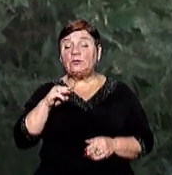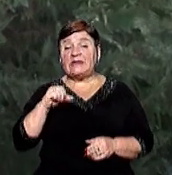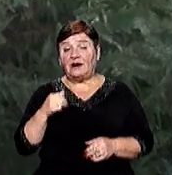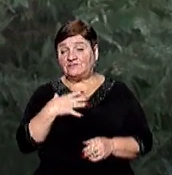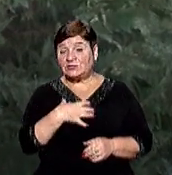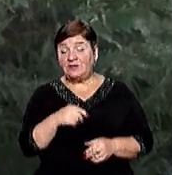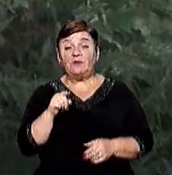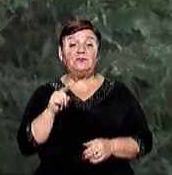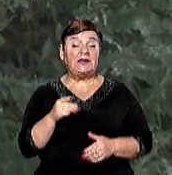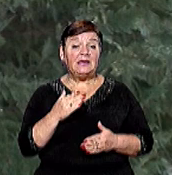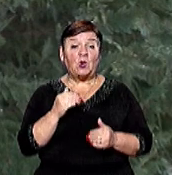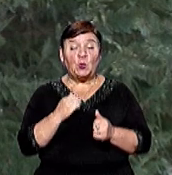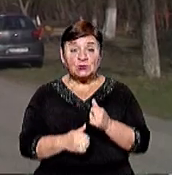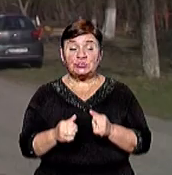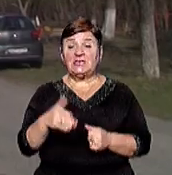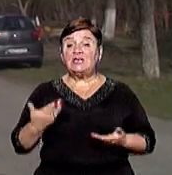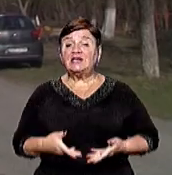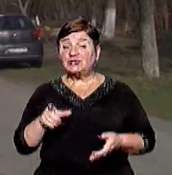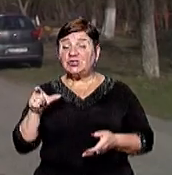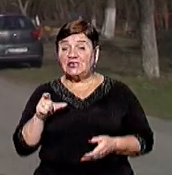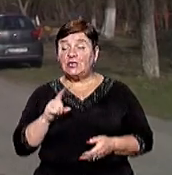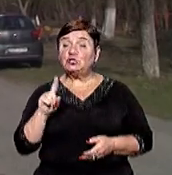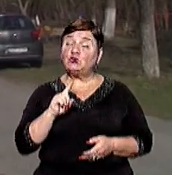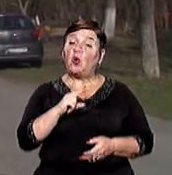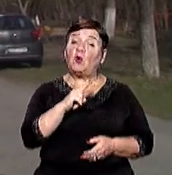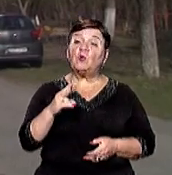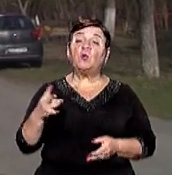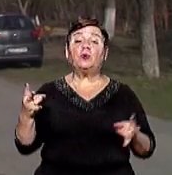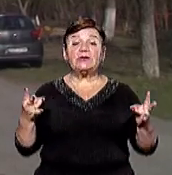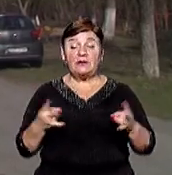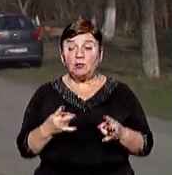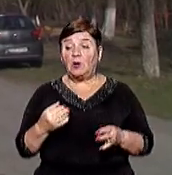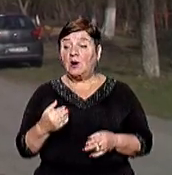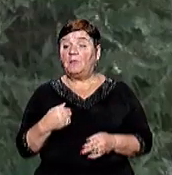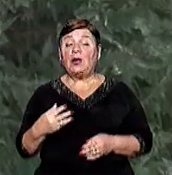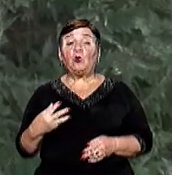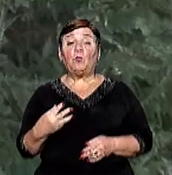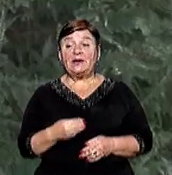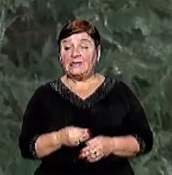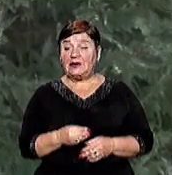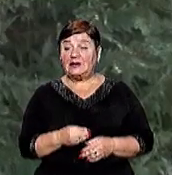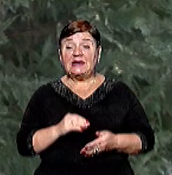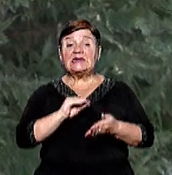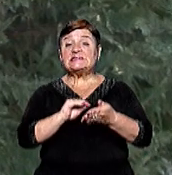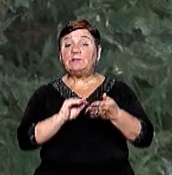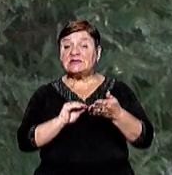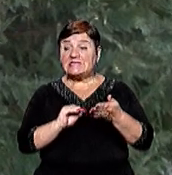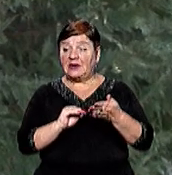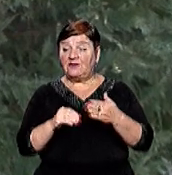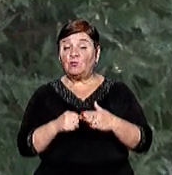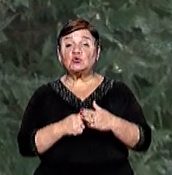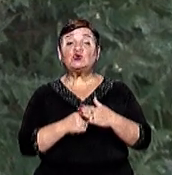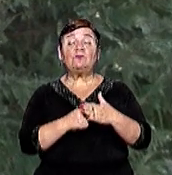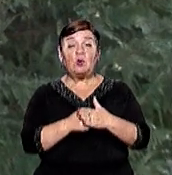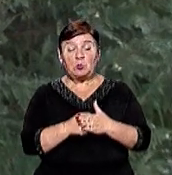В ній кожен мешканець висвітлює, що кому потрібно Ми туди записали в основному